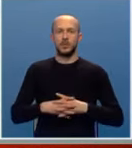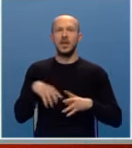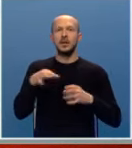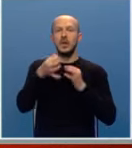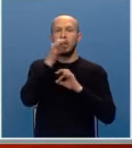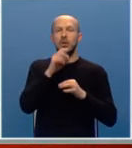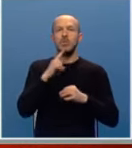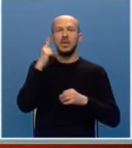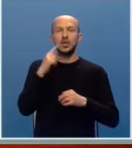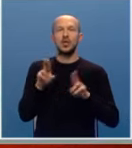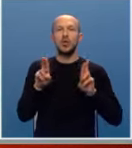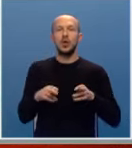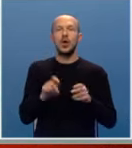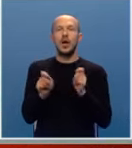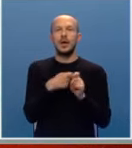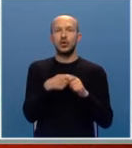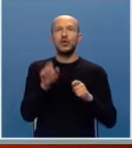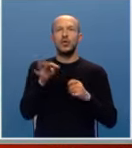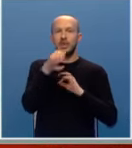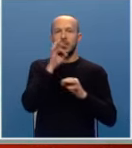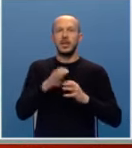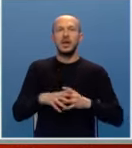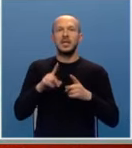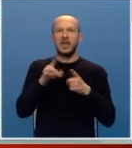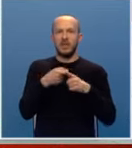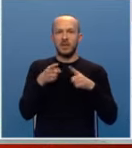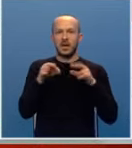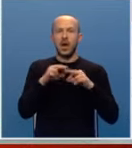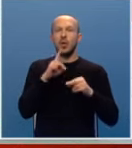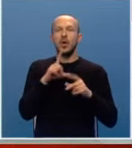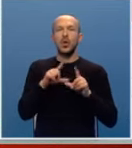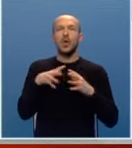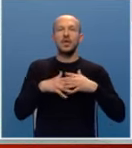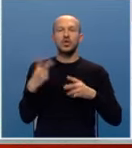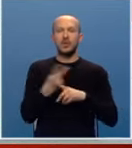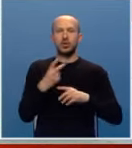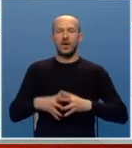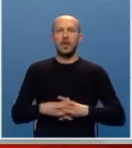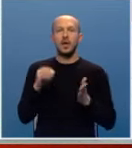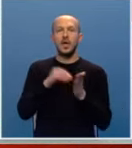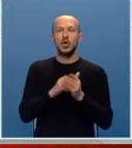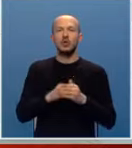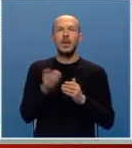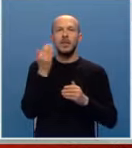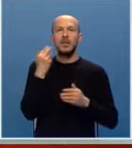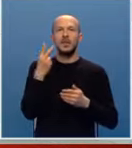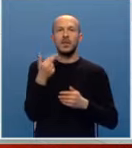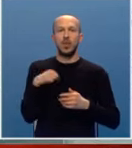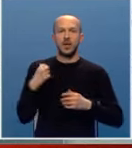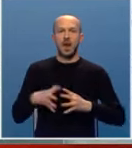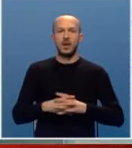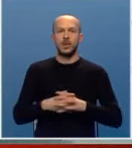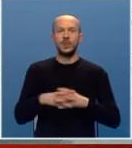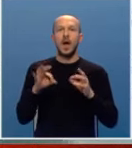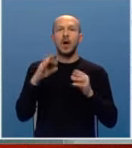Jedini lijek koji bi značajno mogao redukovati ove terapije je trikafta, koja je u Sjedinjenim državama registrovana prije dvije i po godine,